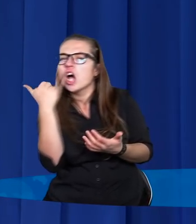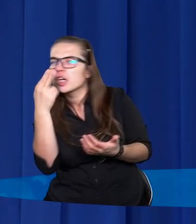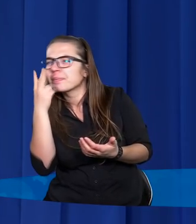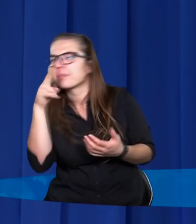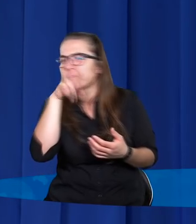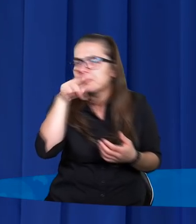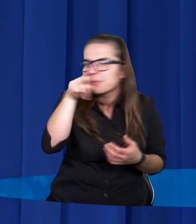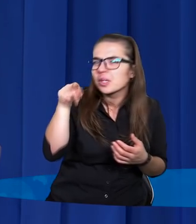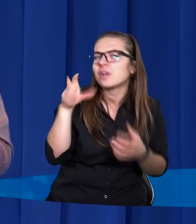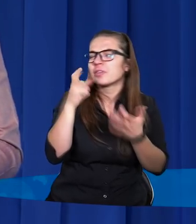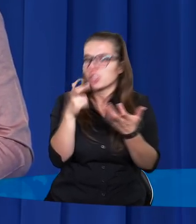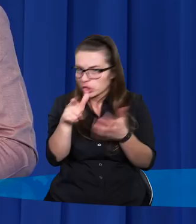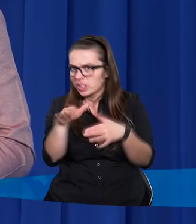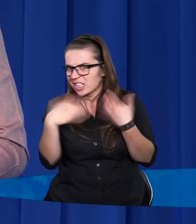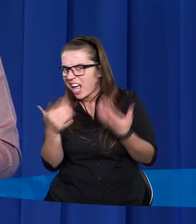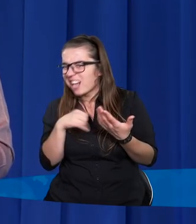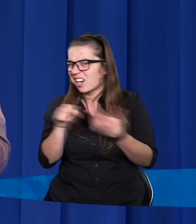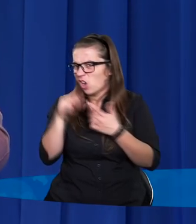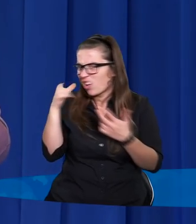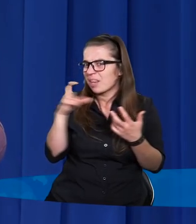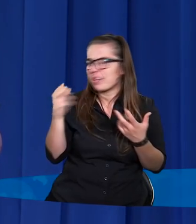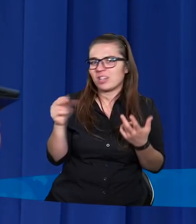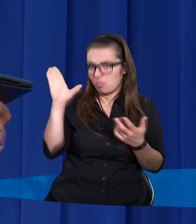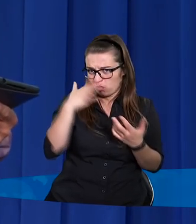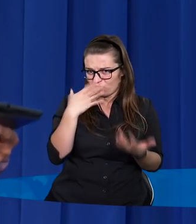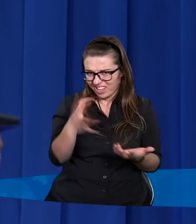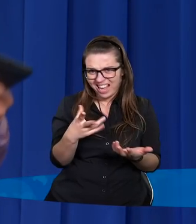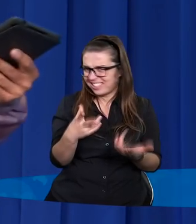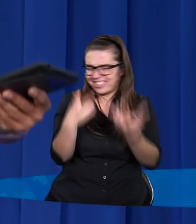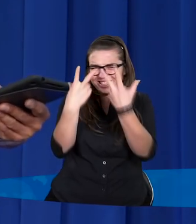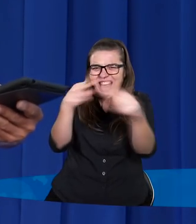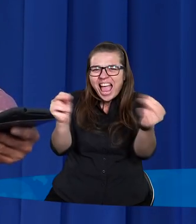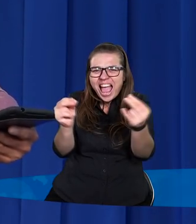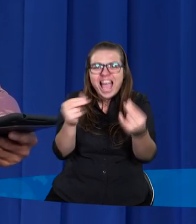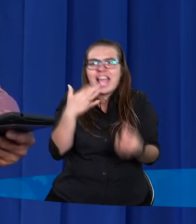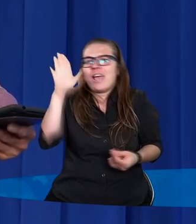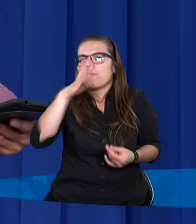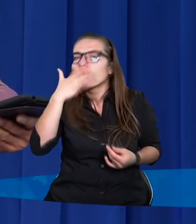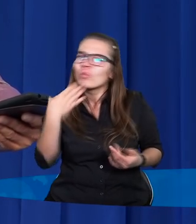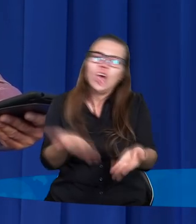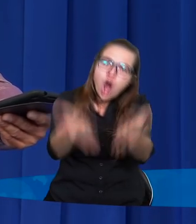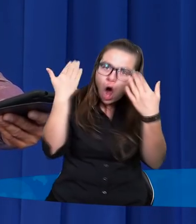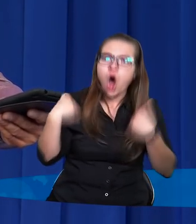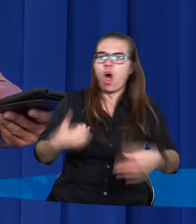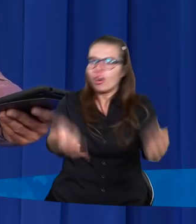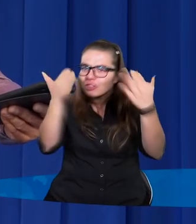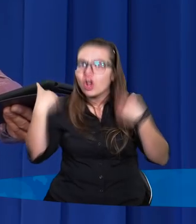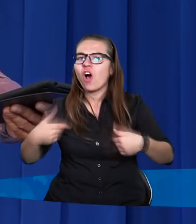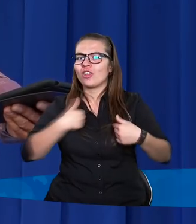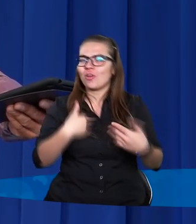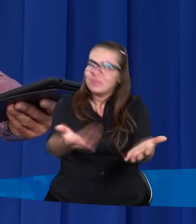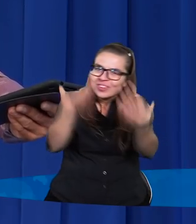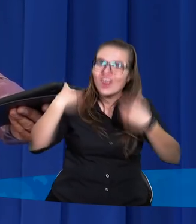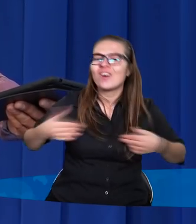Tobie, zobaczymy, czy Ty tak naprawdę nadajesz się do tego nieba. Bóg mówi nie. Bóg mówi, zapraszam Cię do mojego królestwa. A kiedy